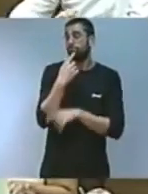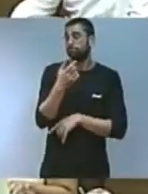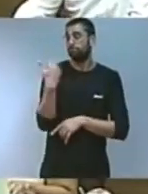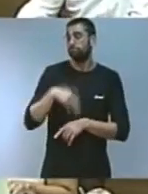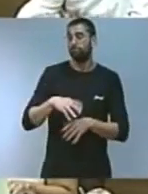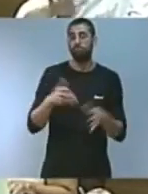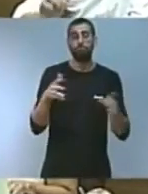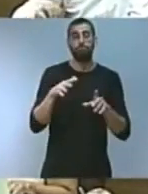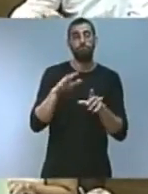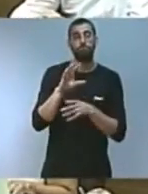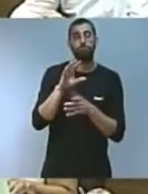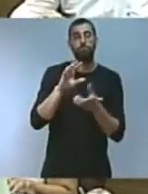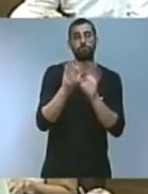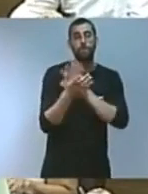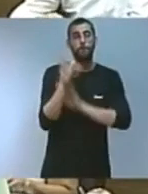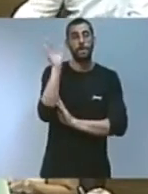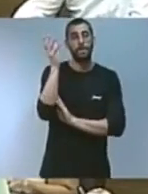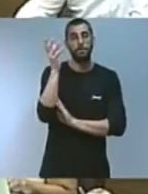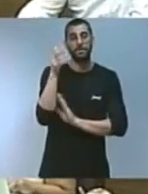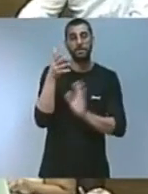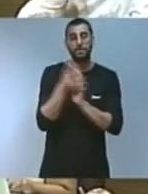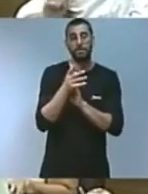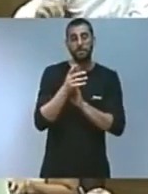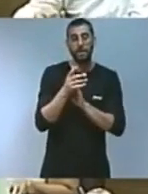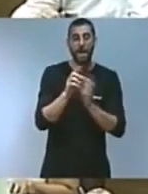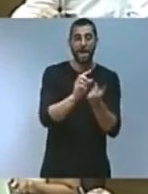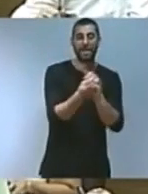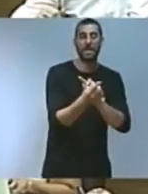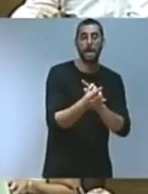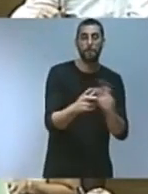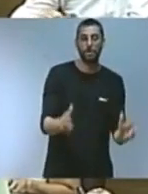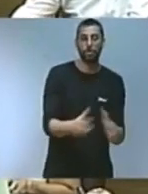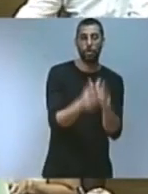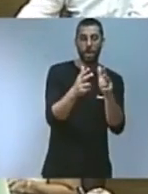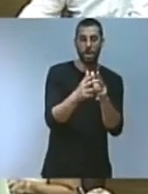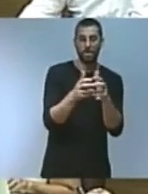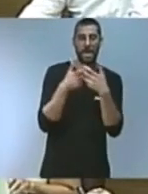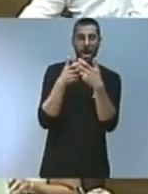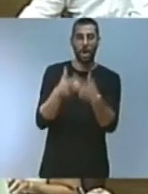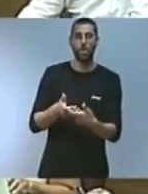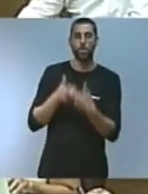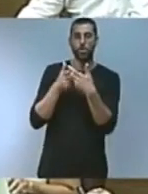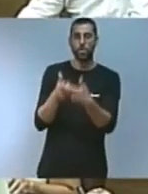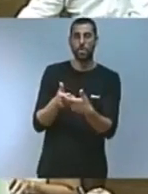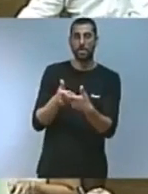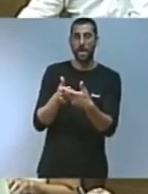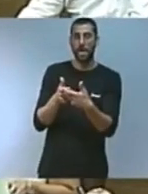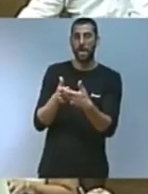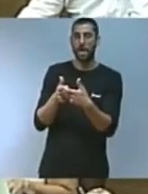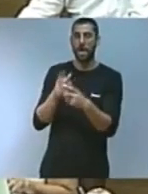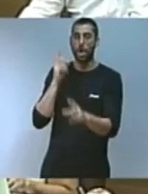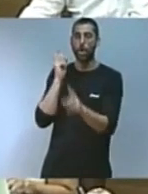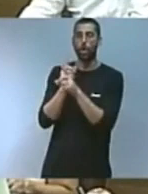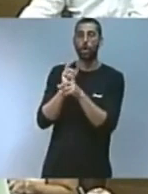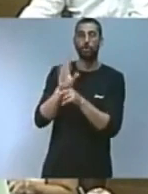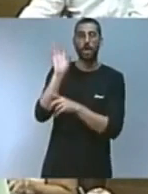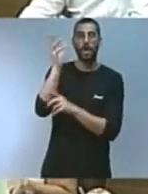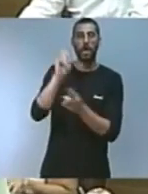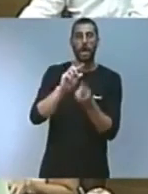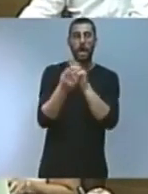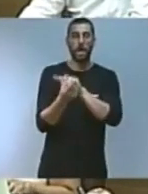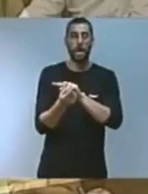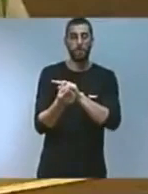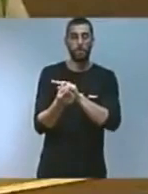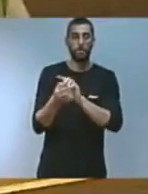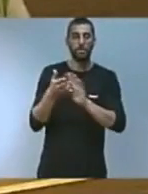comporta precisament canvis socials. La lluita del canvi climàtic contra el canvi climàtic representarà la lluita social més